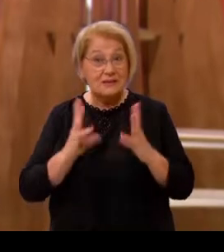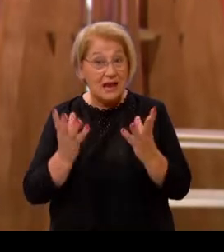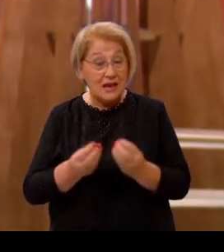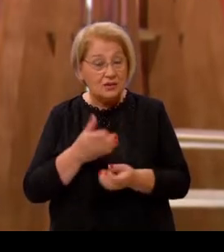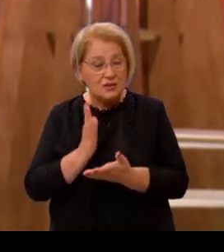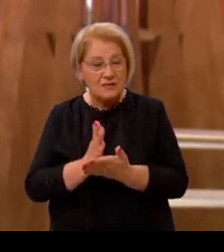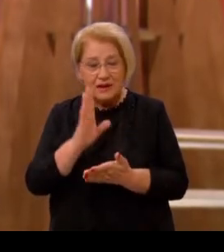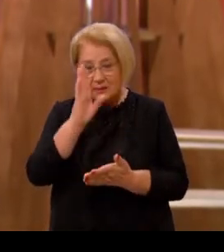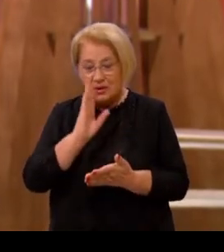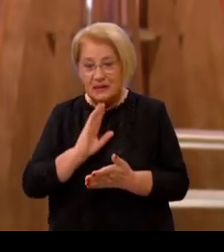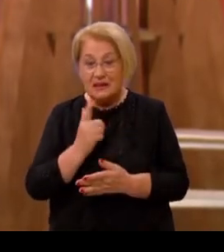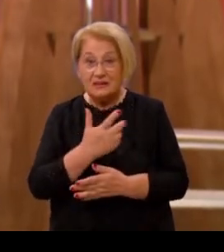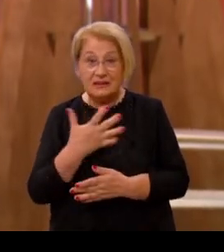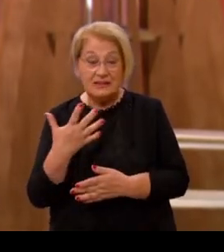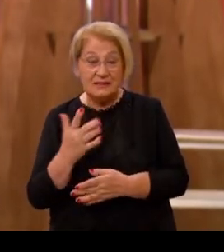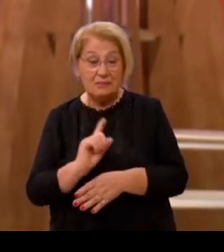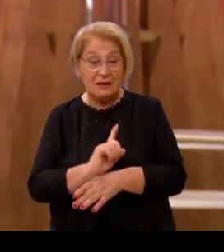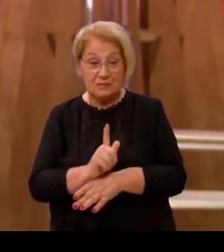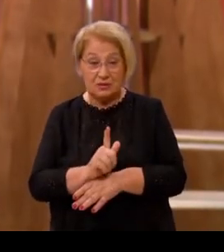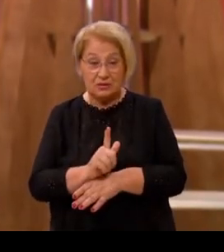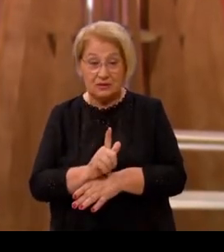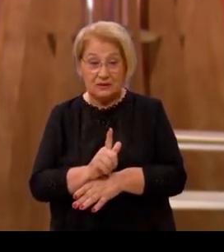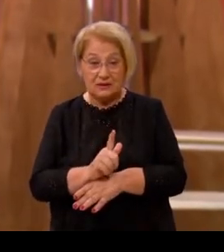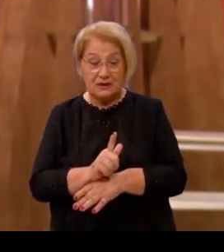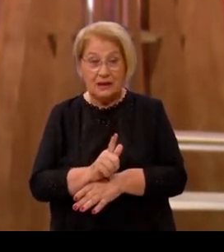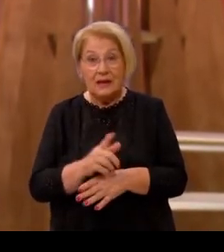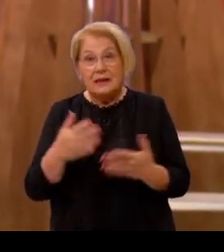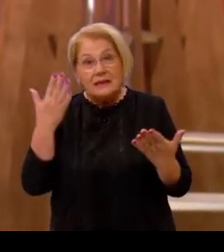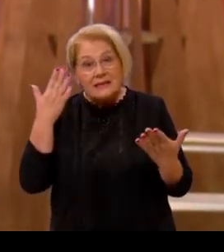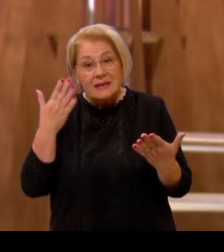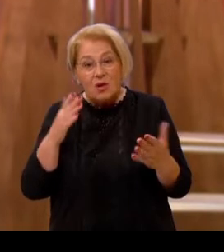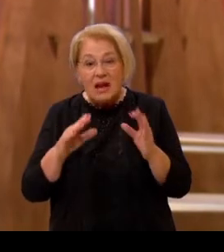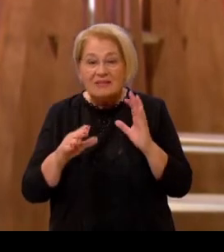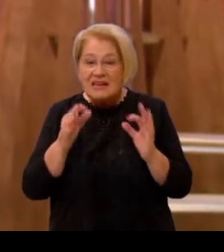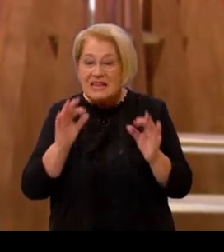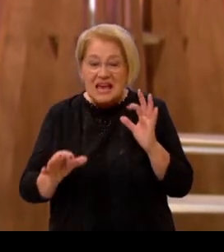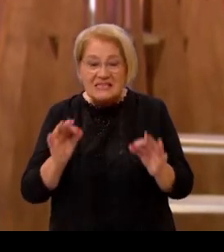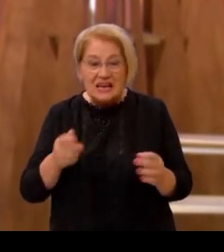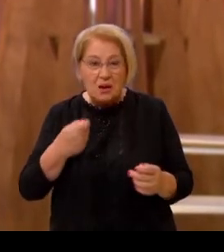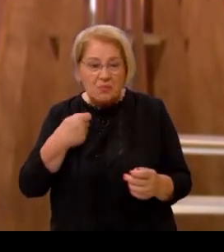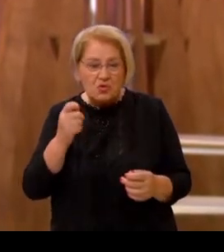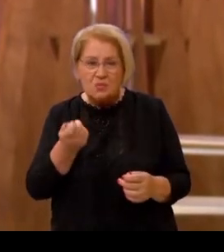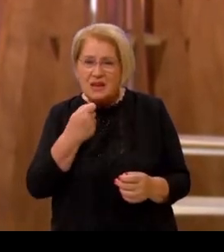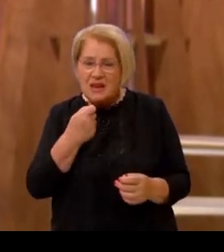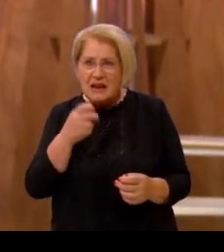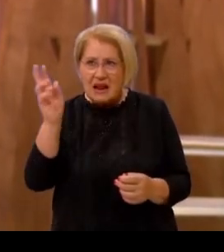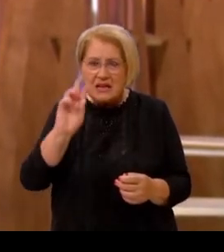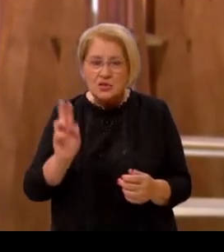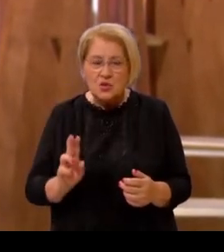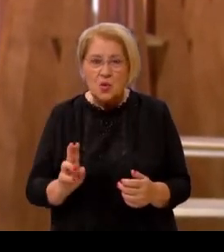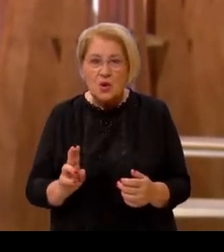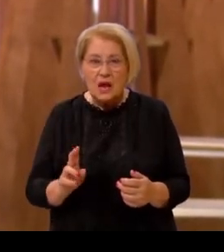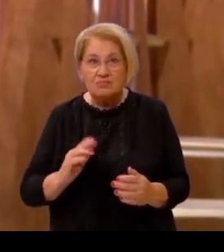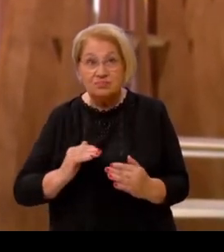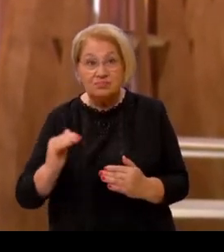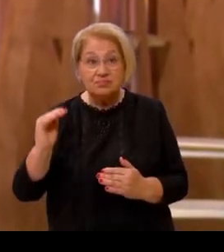svakog ponedjeljka 25 minuta. Neizvjesna jesen i zima, poskupljenje hrane, energenata, inflacija